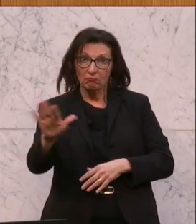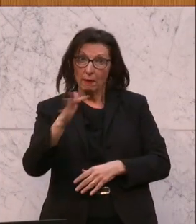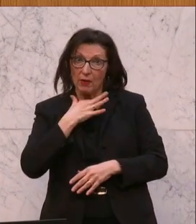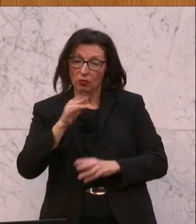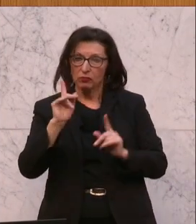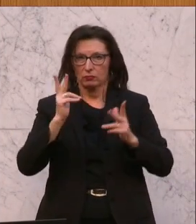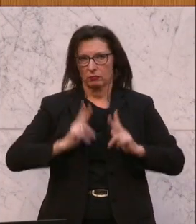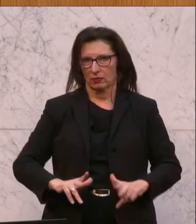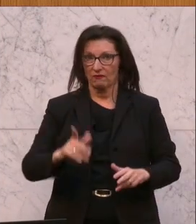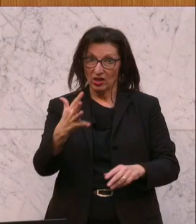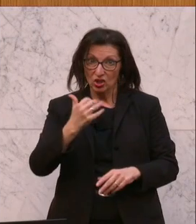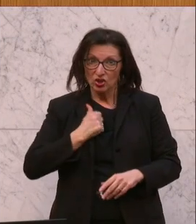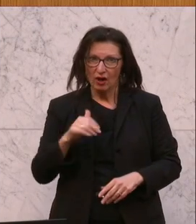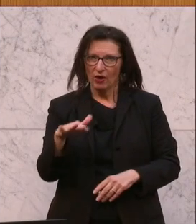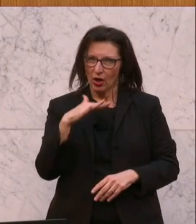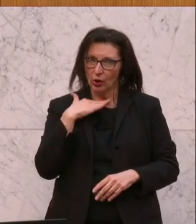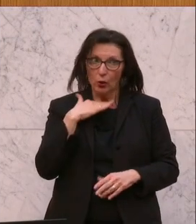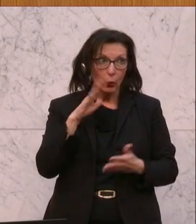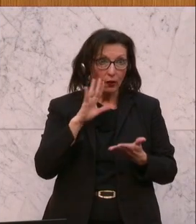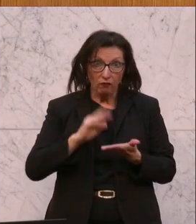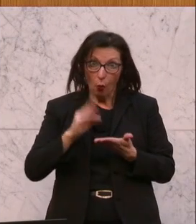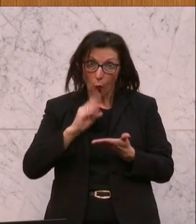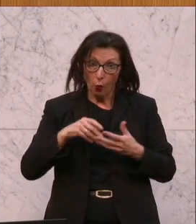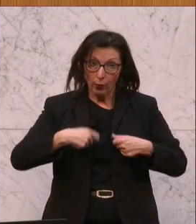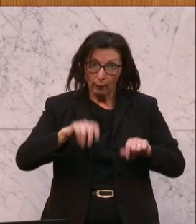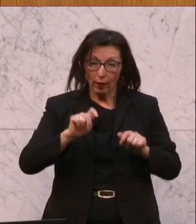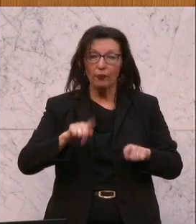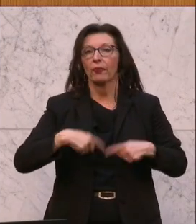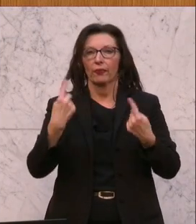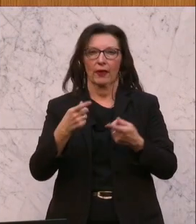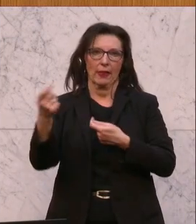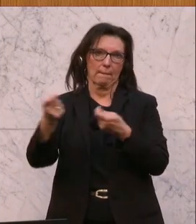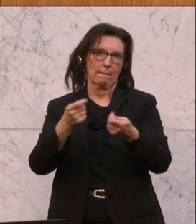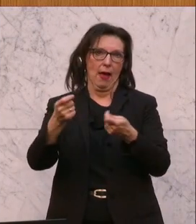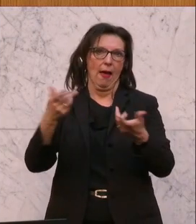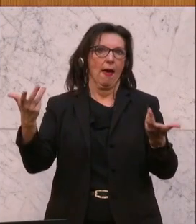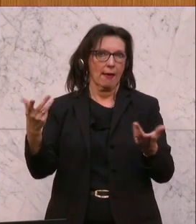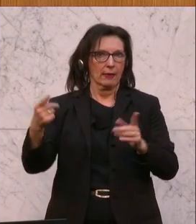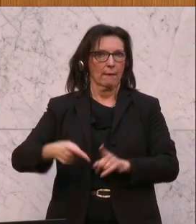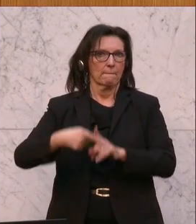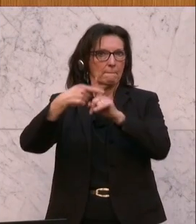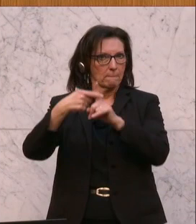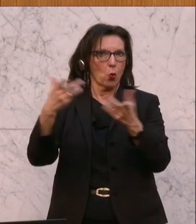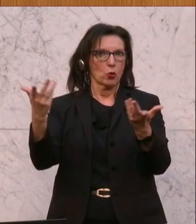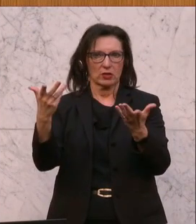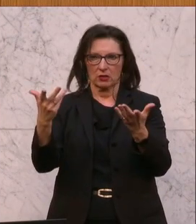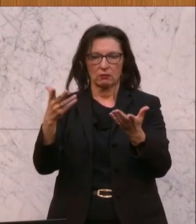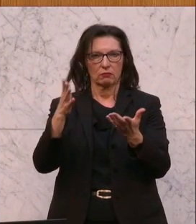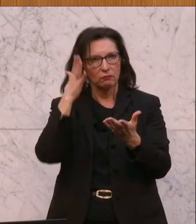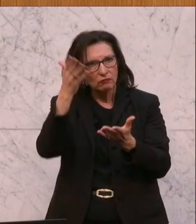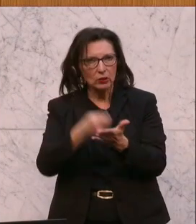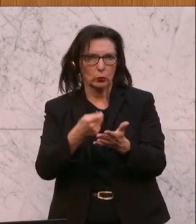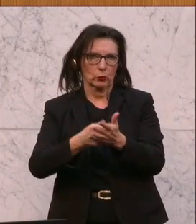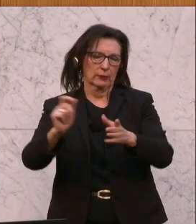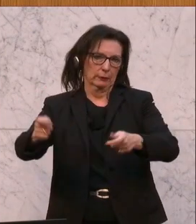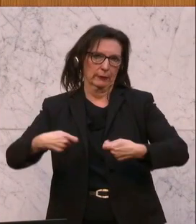genügend Wohnraum zu schaffen, prägt der Markt auch positiv in Form einer Kostenbremse bei. Sehr geehrte Damen und